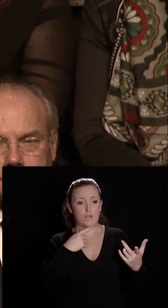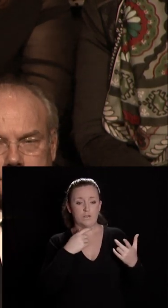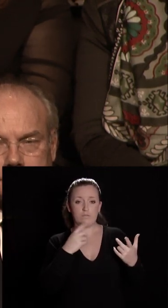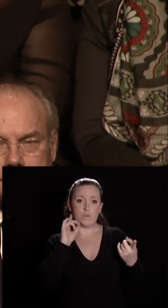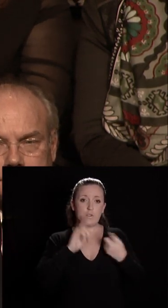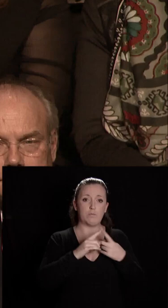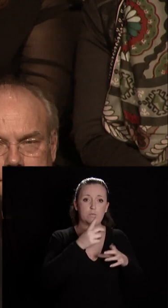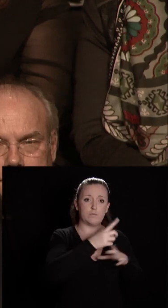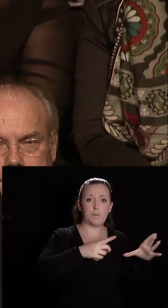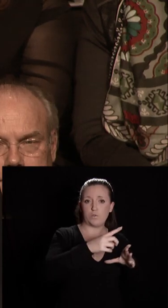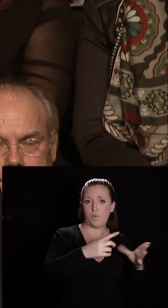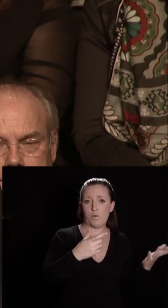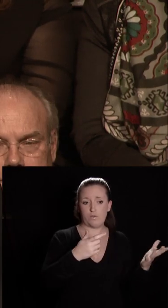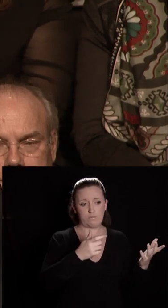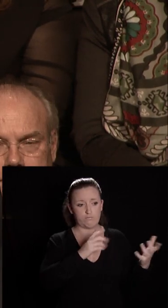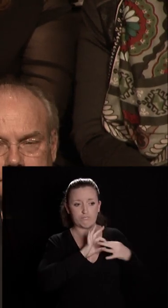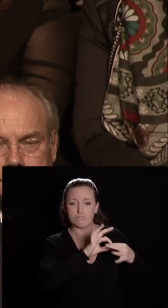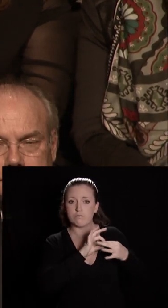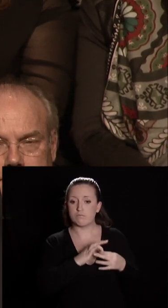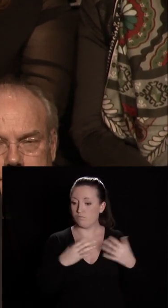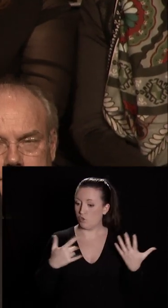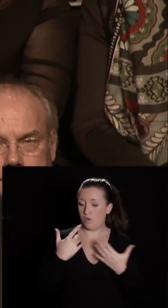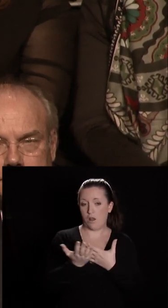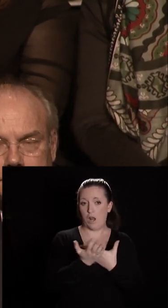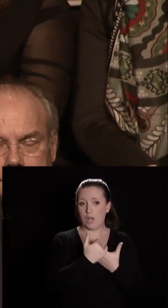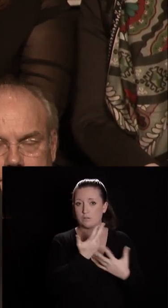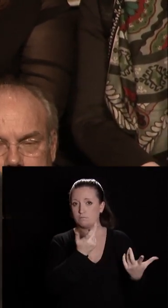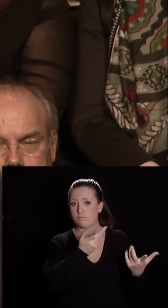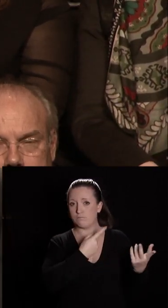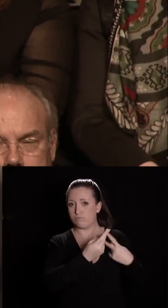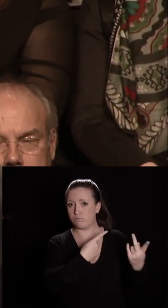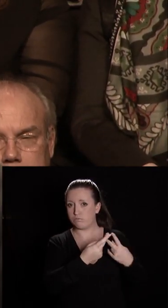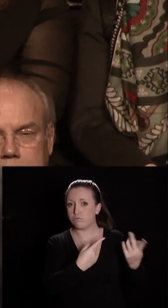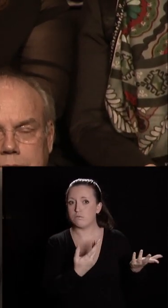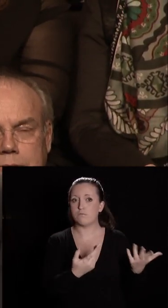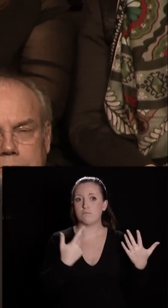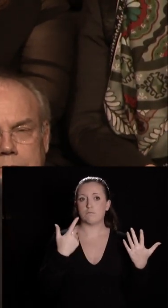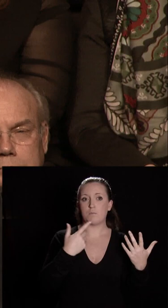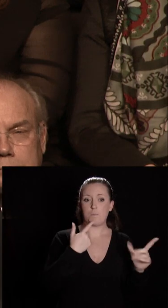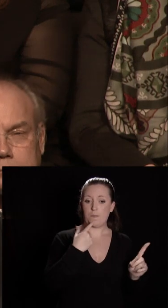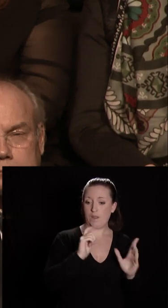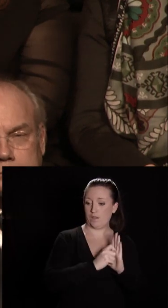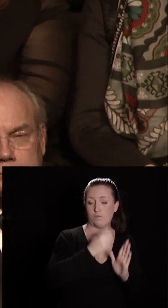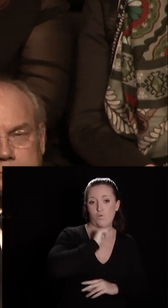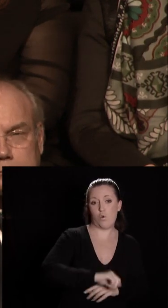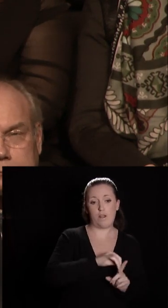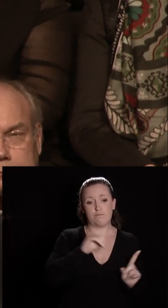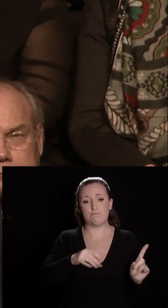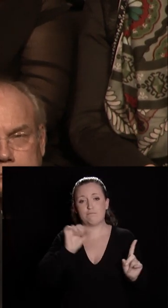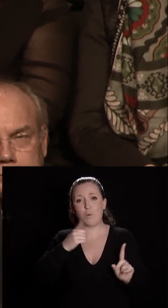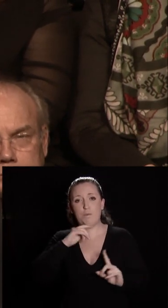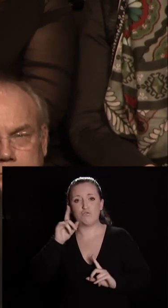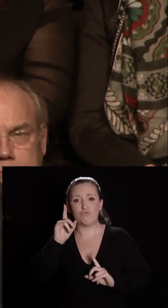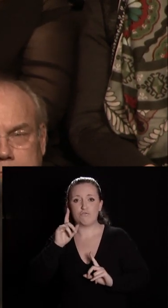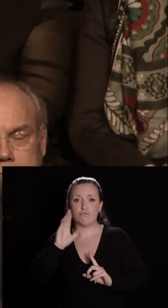Écoutez, nous avons encore échangé des courriers avec le président du département entre Noël et le jour de l'an au sujet des